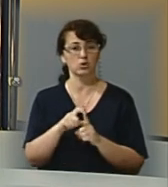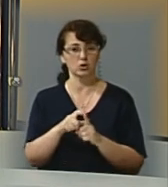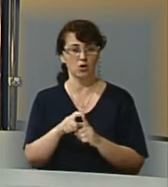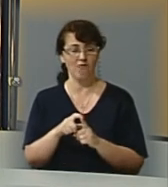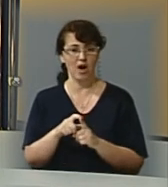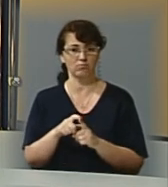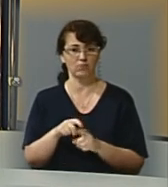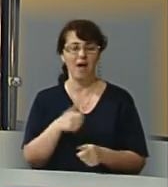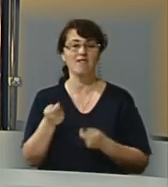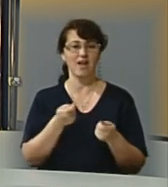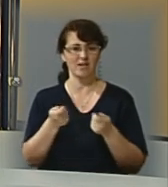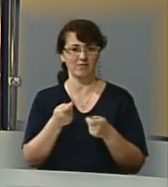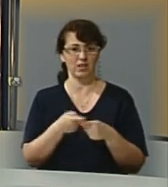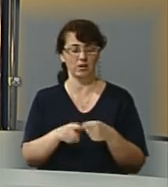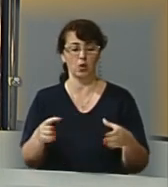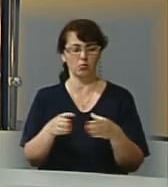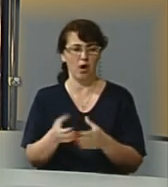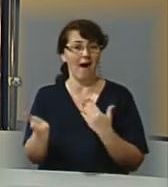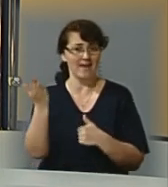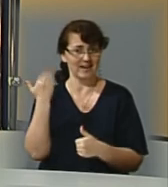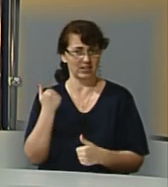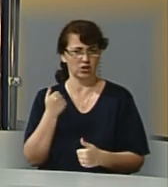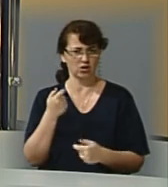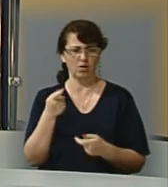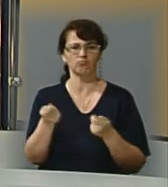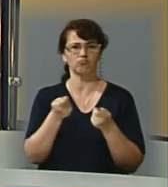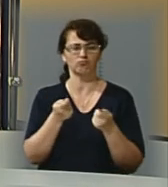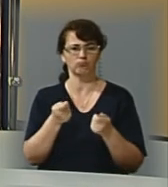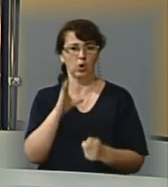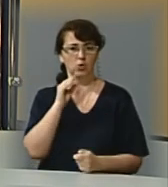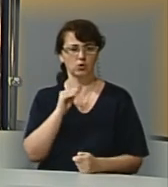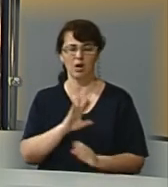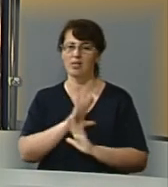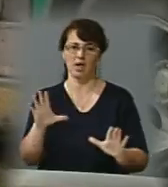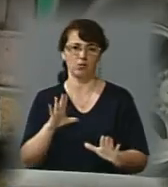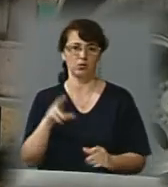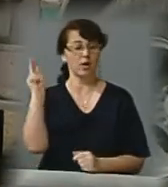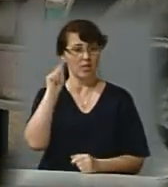раніше штурмові підрозділи власних кінологів не мали. Відбувалося навчання три місяці.